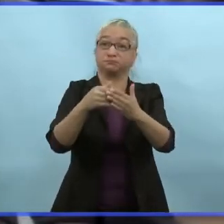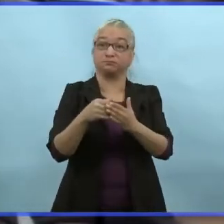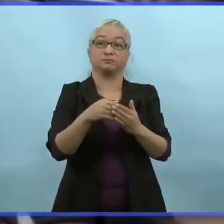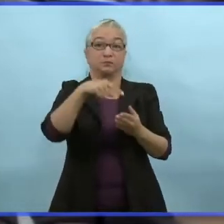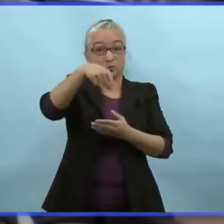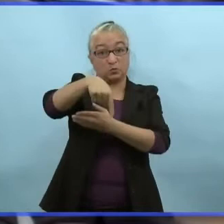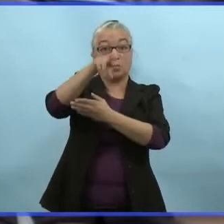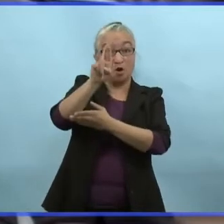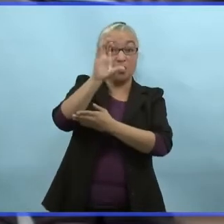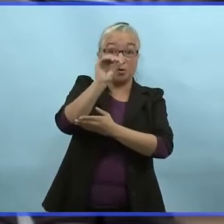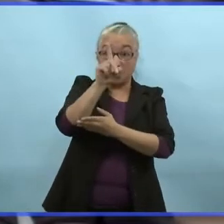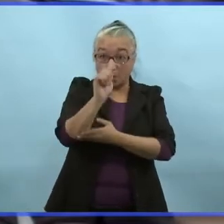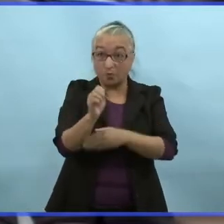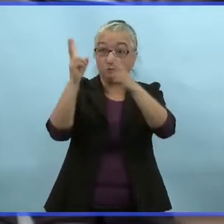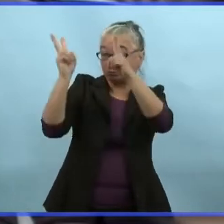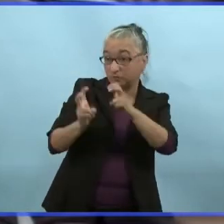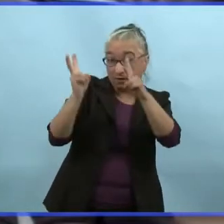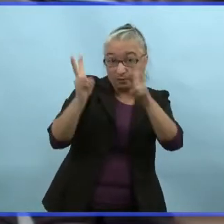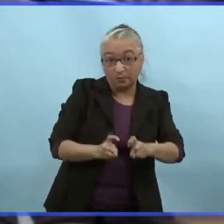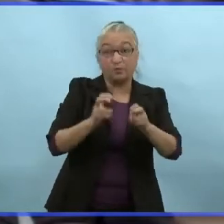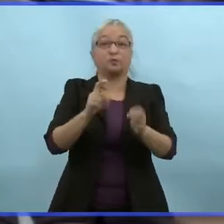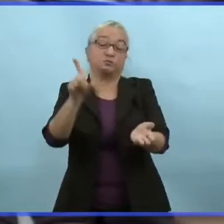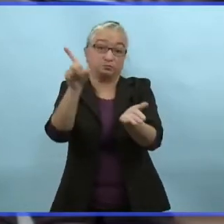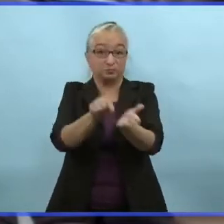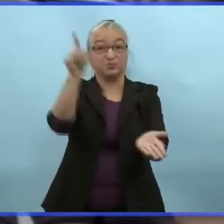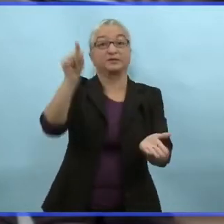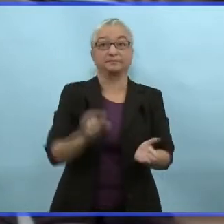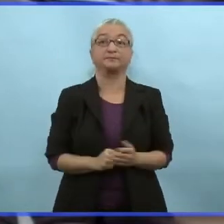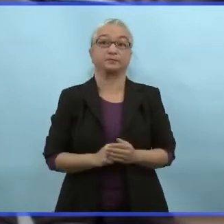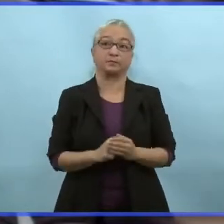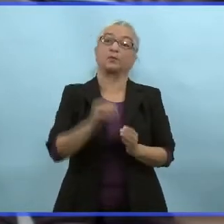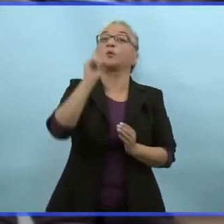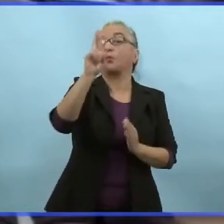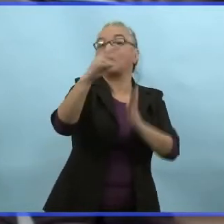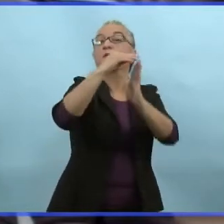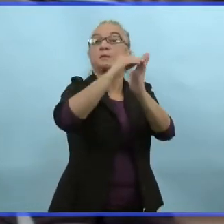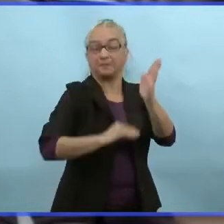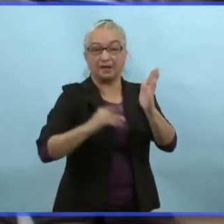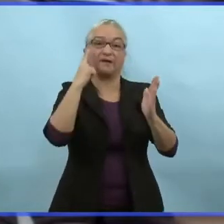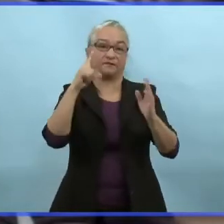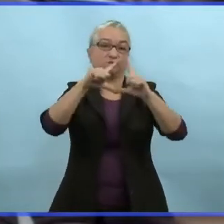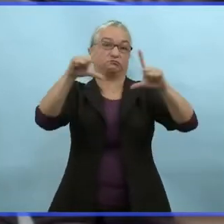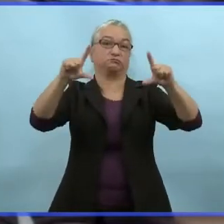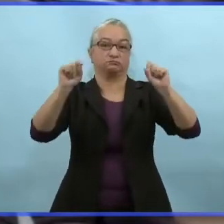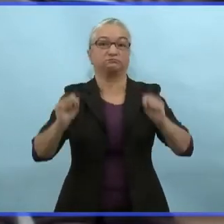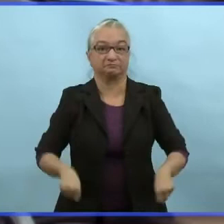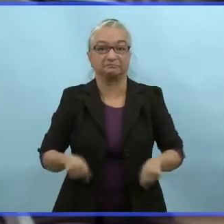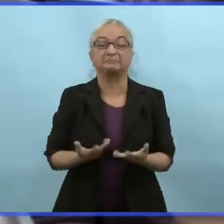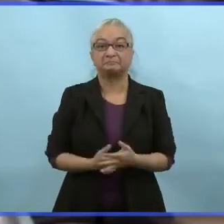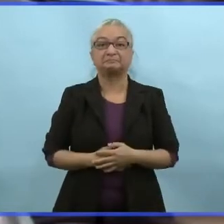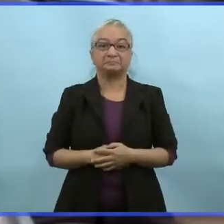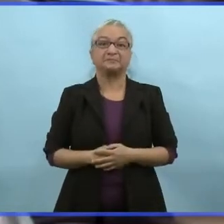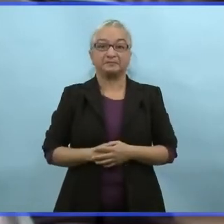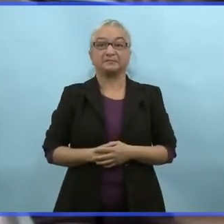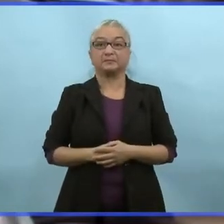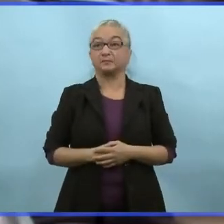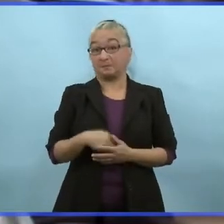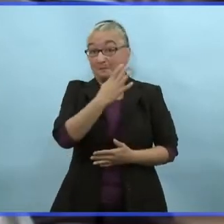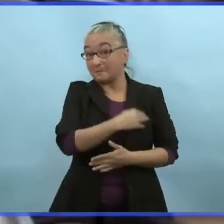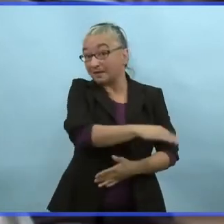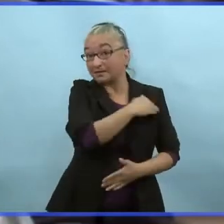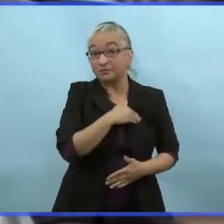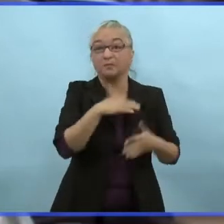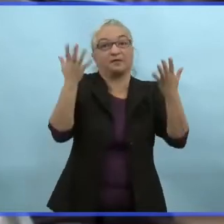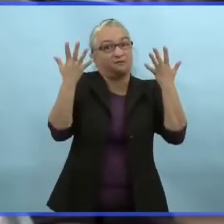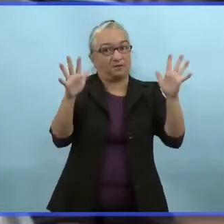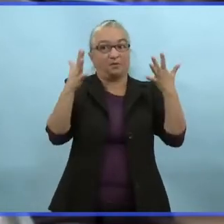Avec cette date d'échéance en ligne, on a déjà commencé le travail pour mettre à jour l'application du Manitoba en ligne, que vous